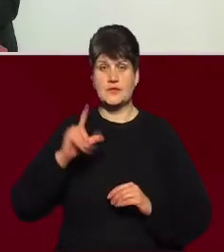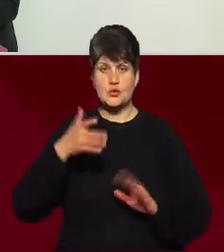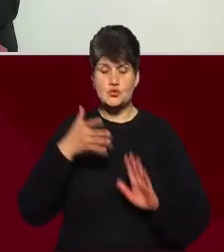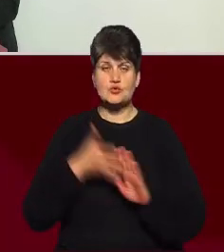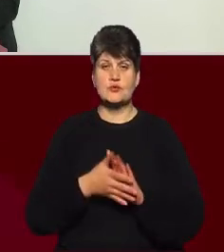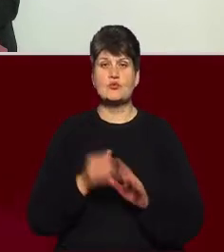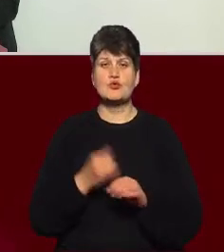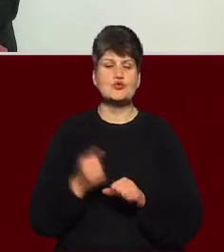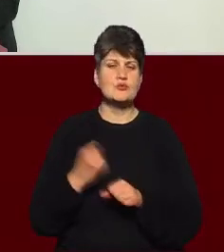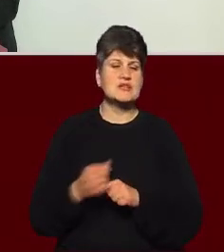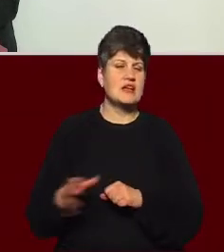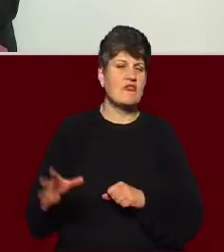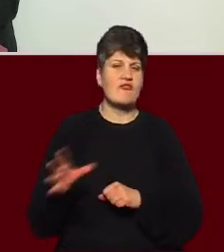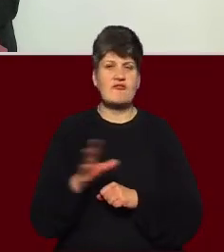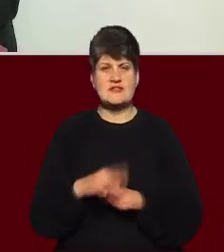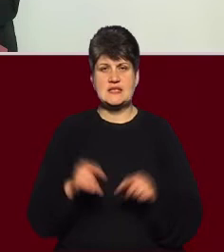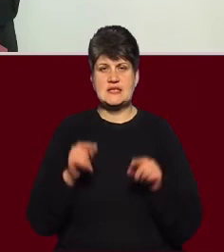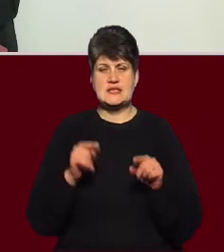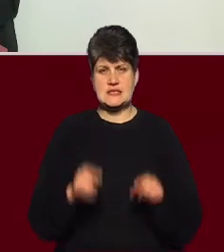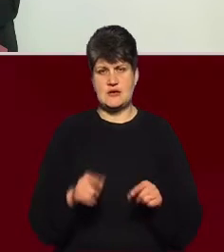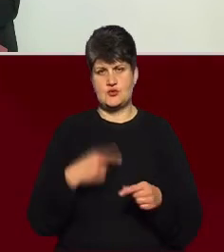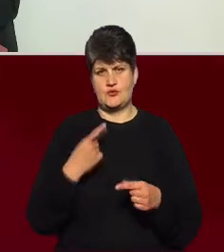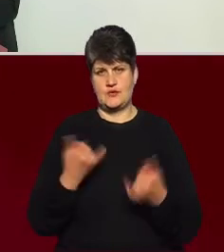небажаних явищ, цих симптомів, про котрі ми з вами говорили.